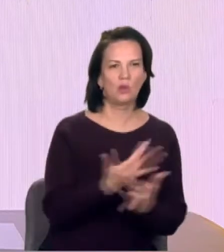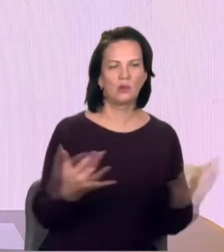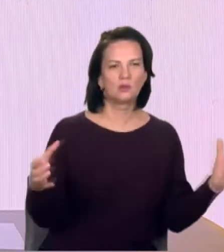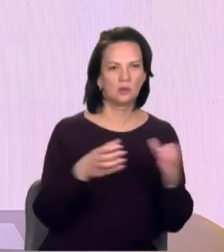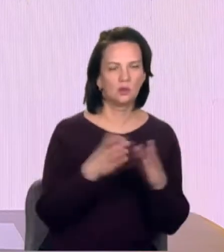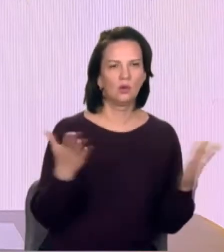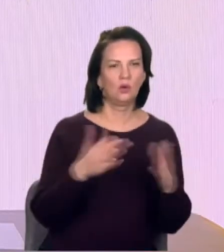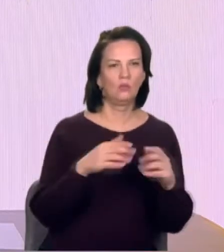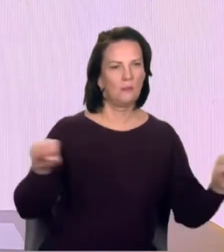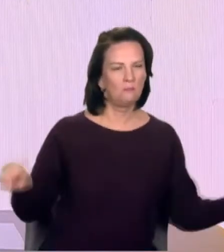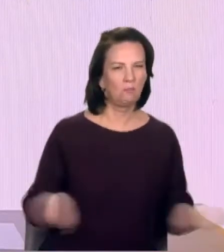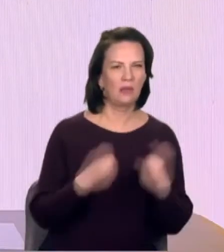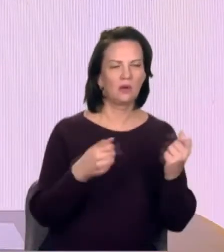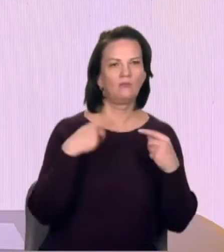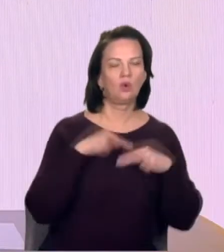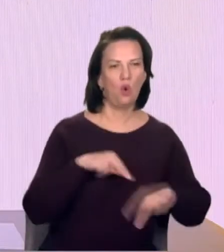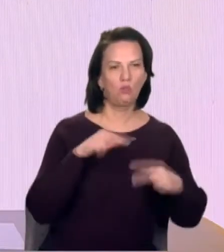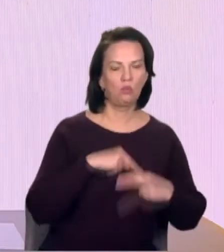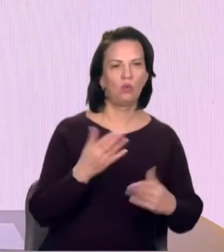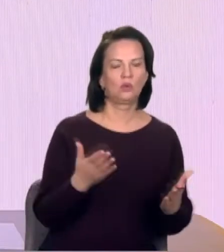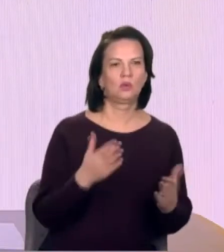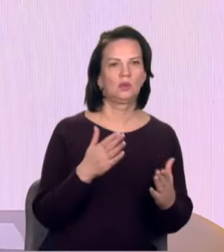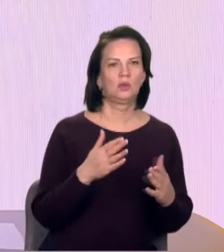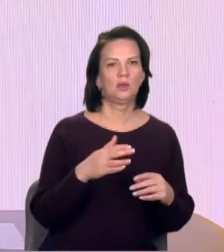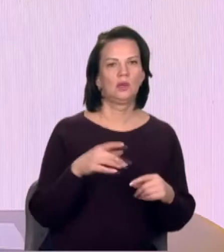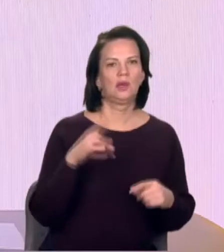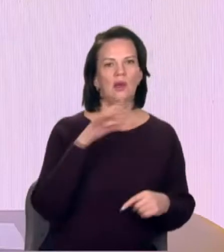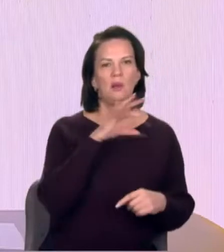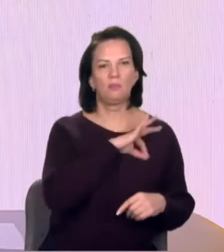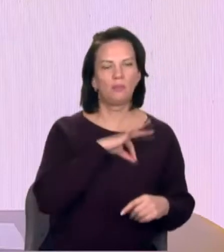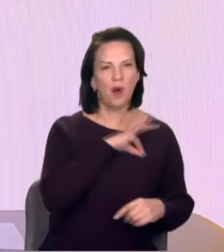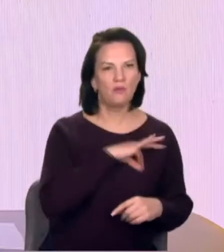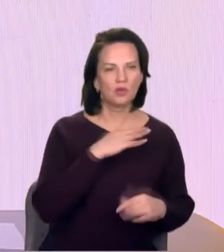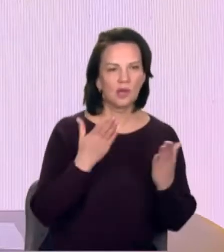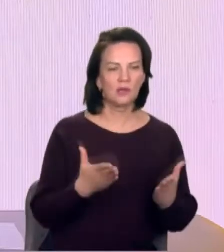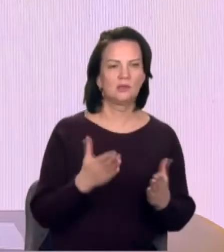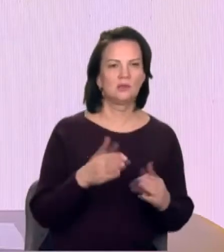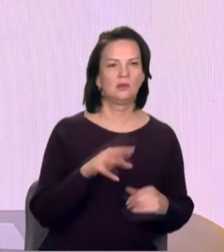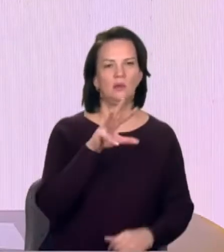правозахисників, маргіналізація різноманітних груп,